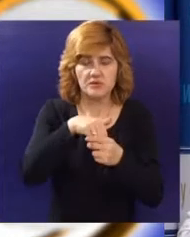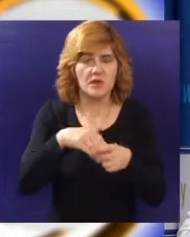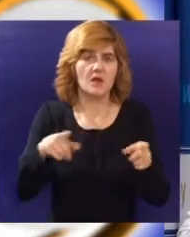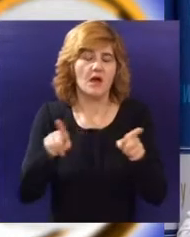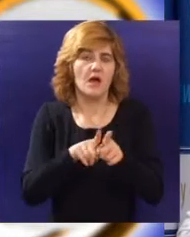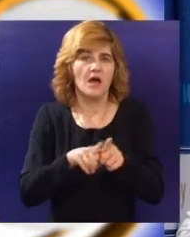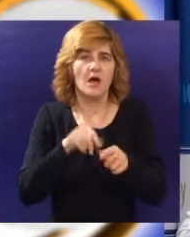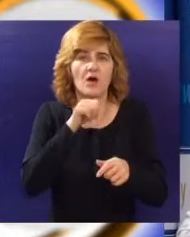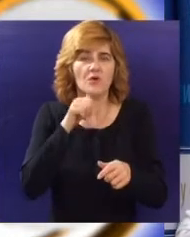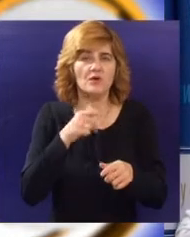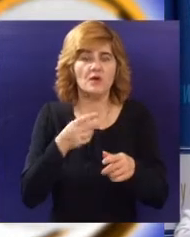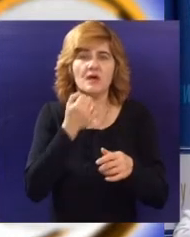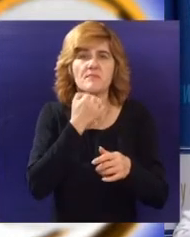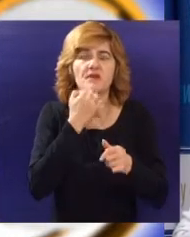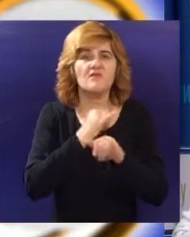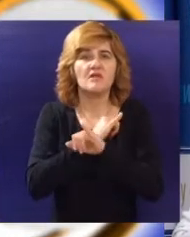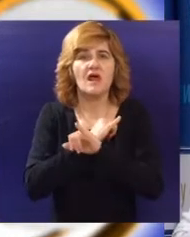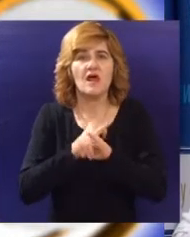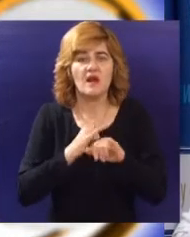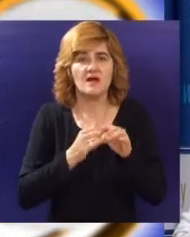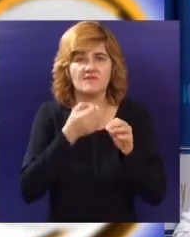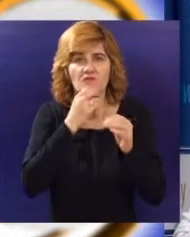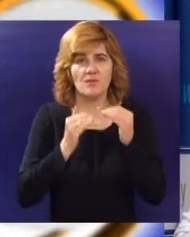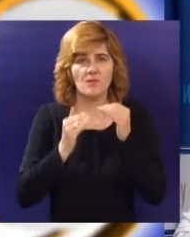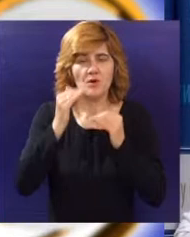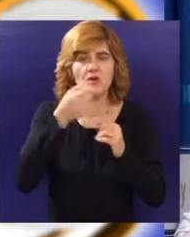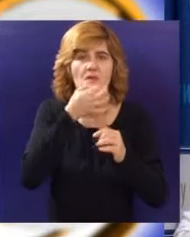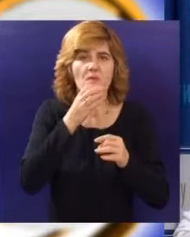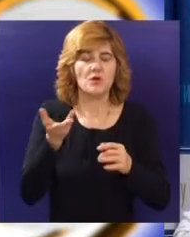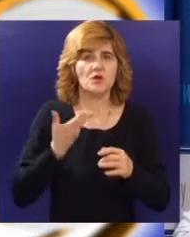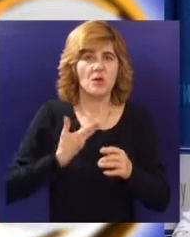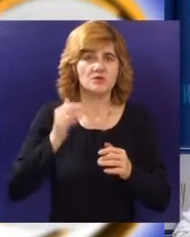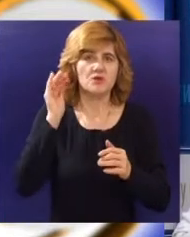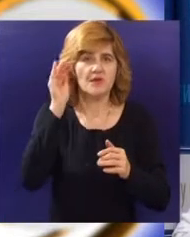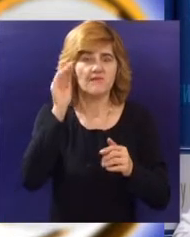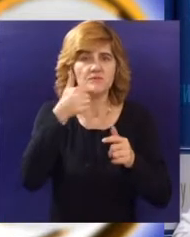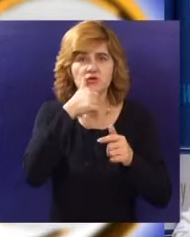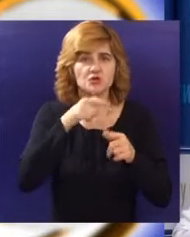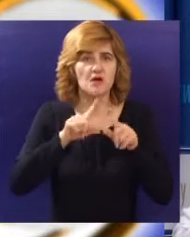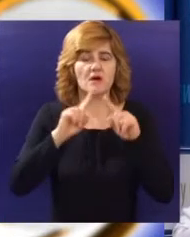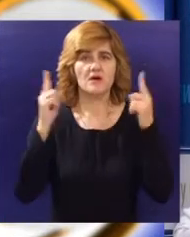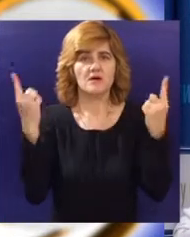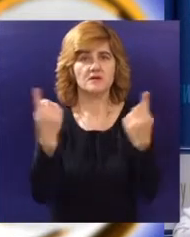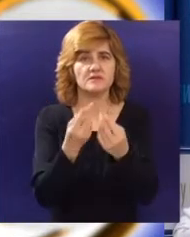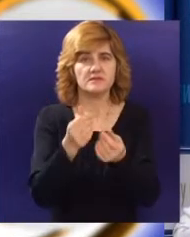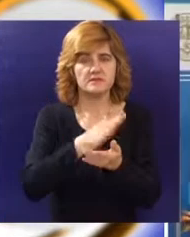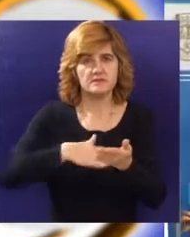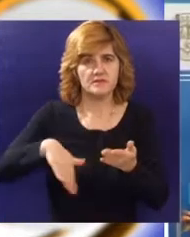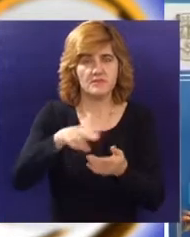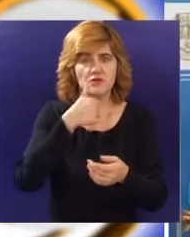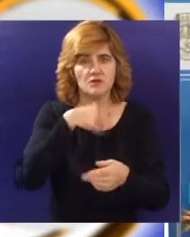kao i ekonomski razvoj i pristup neophodnim informacijama na tržištu u celom regionu.